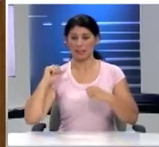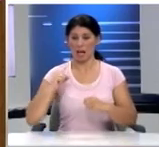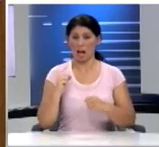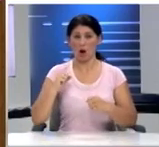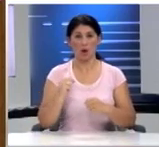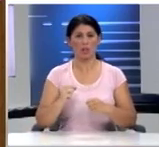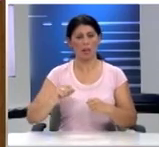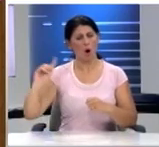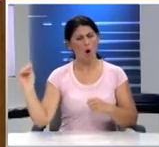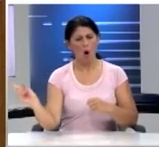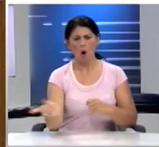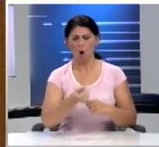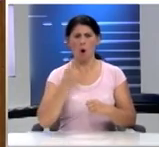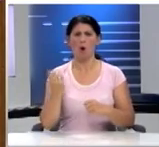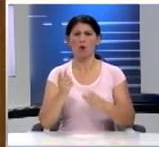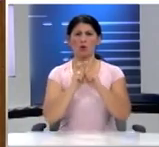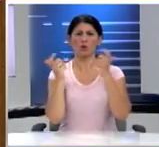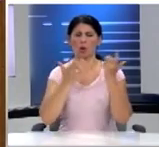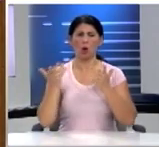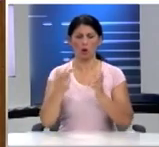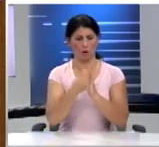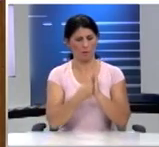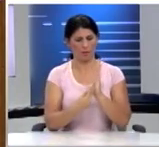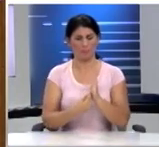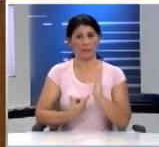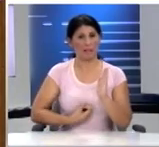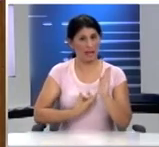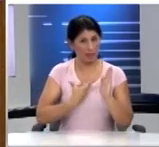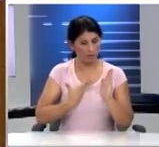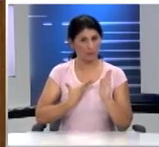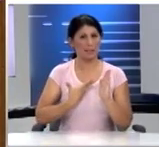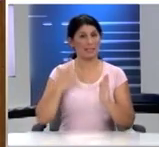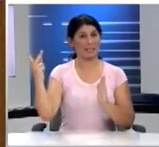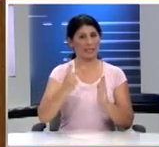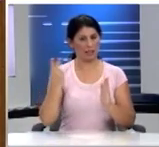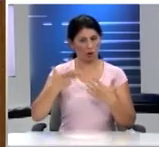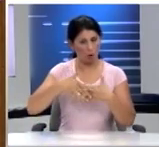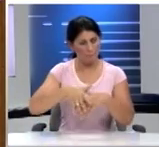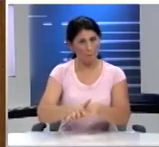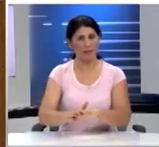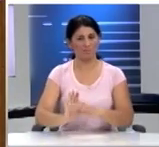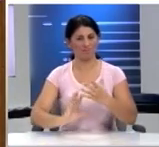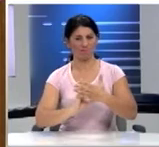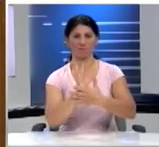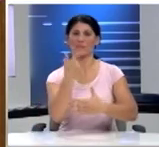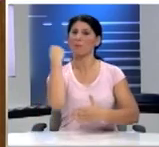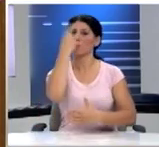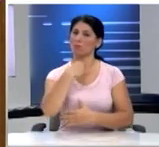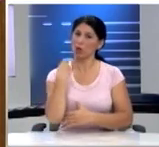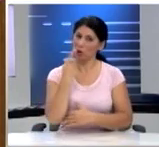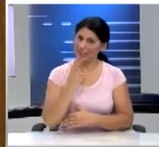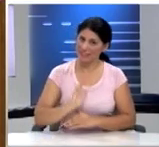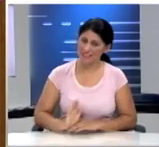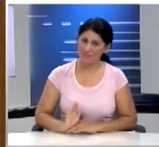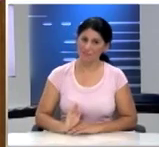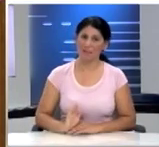σχολικές βαθμίδες ως μέσο έκφρασης, κοινωνικοποίησης και ανάπτυξης προσωπικότητας Δεύτερον, καθιέρωση της